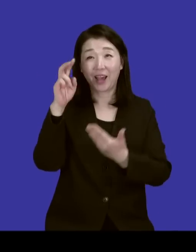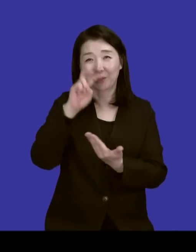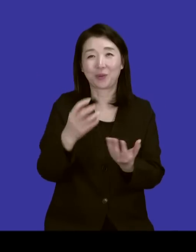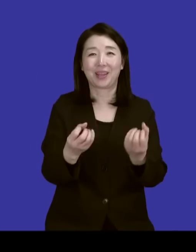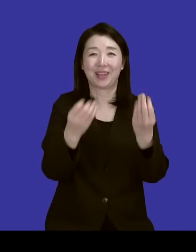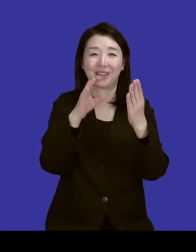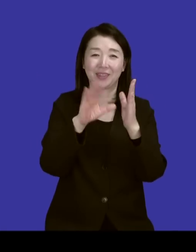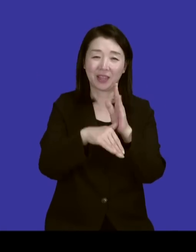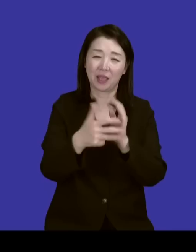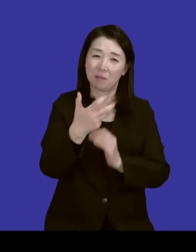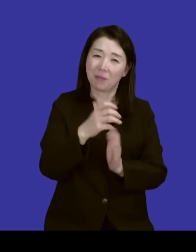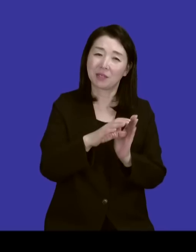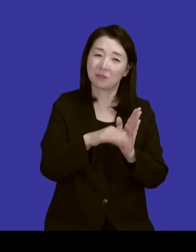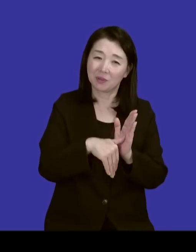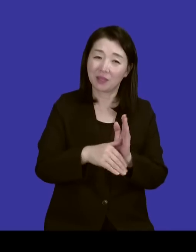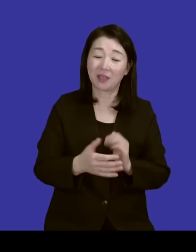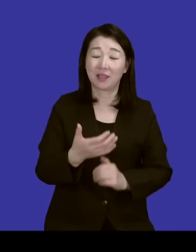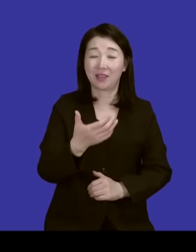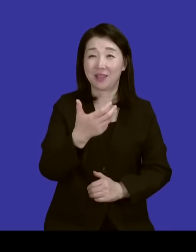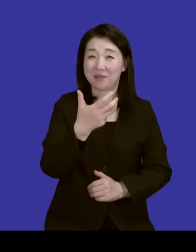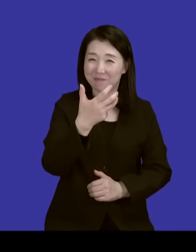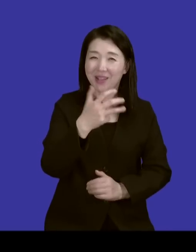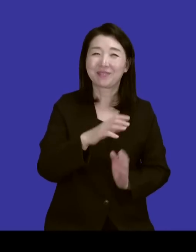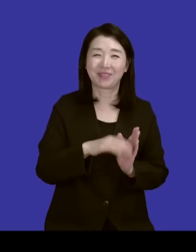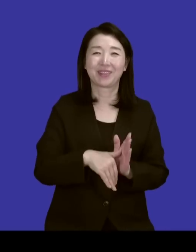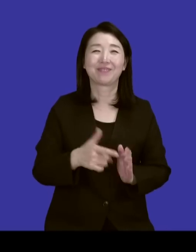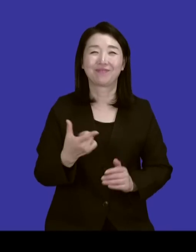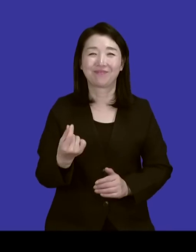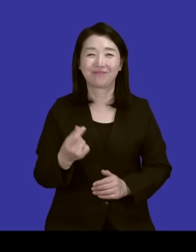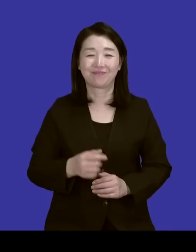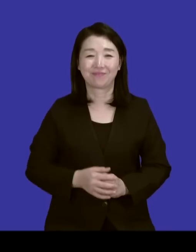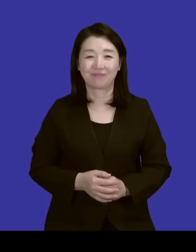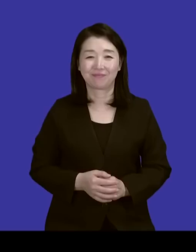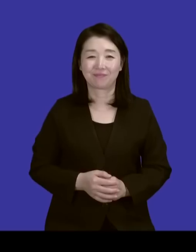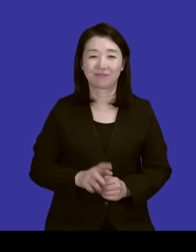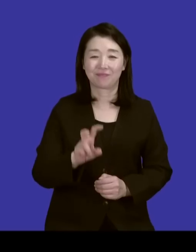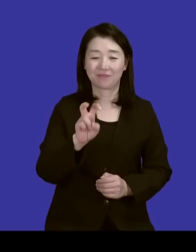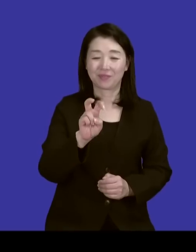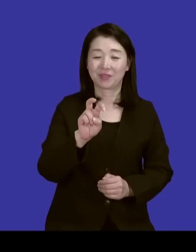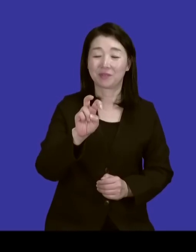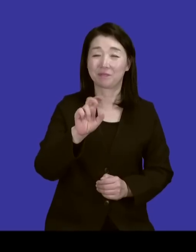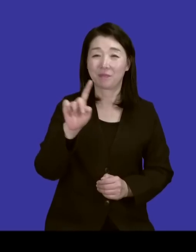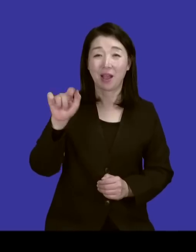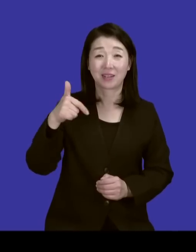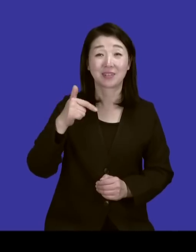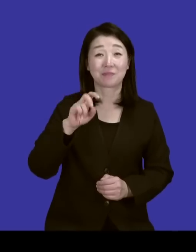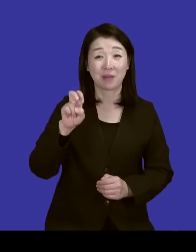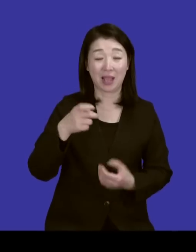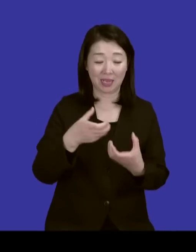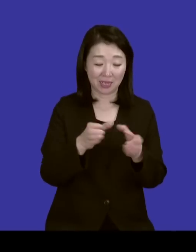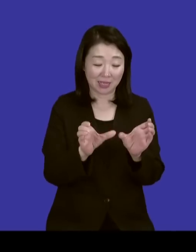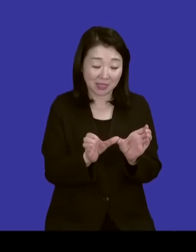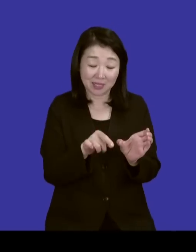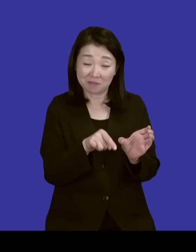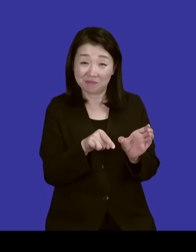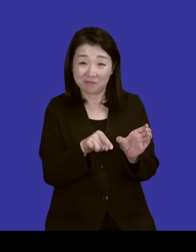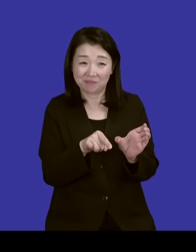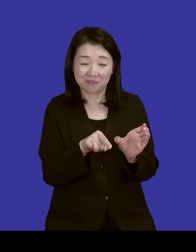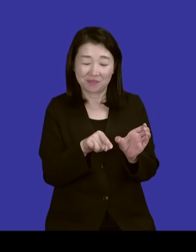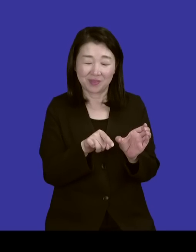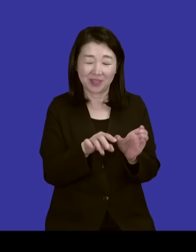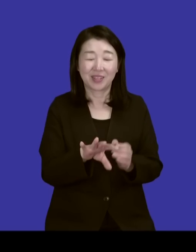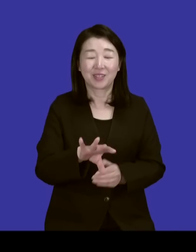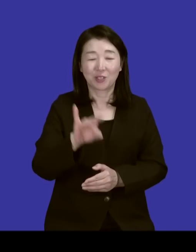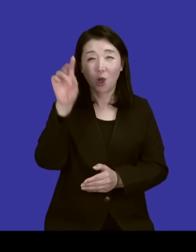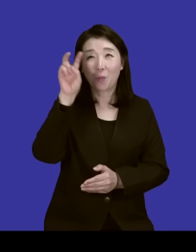80년이었던가요? 제가 초등학교 때였던 것 같은데 80년. 80년 때 마그마라는 팀, 밴드로 아 데뷔를 하신